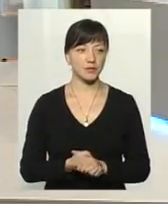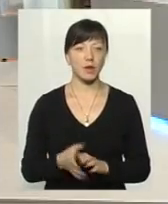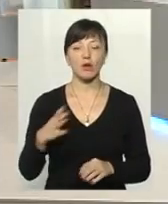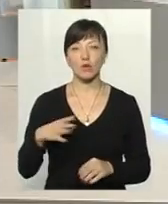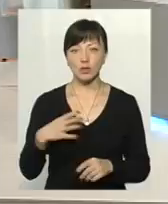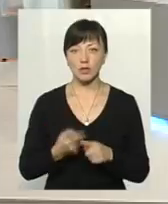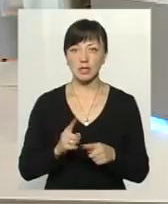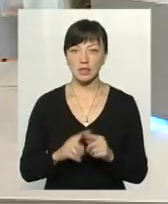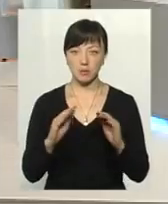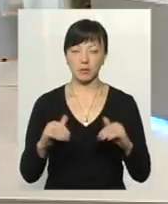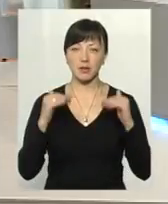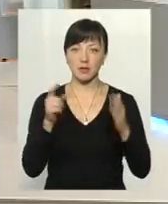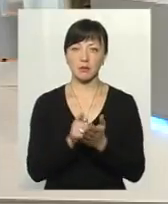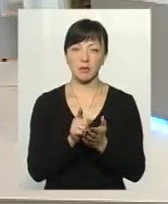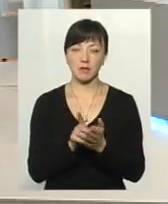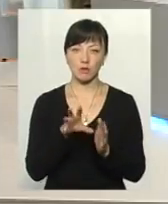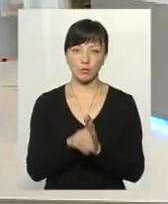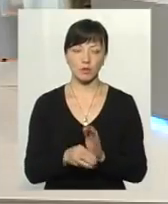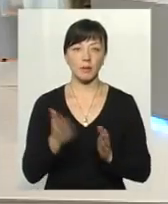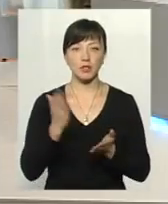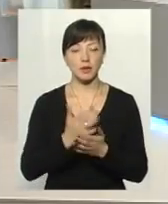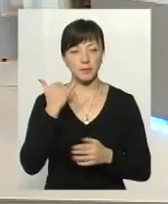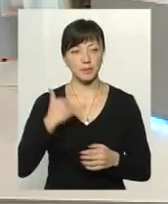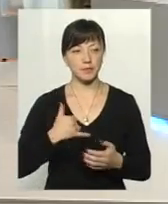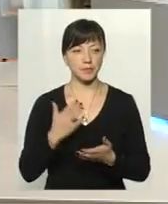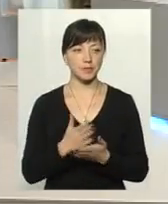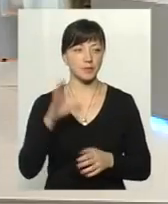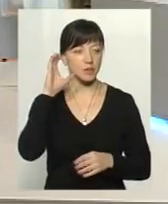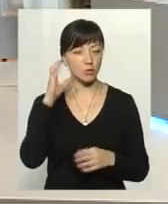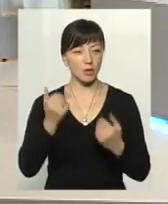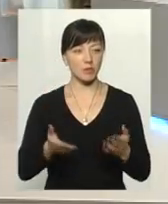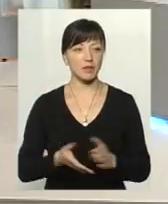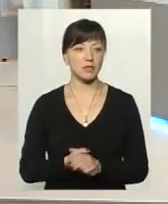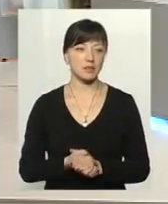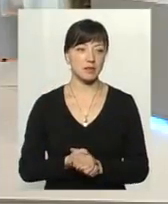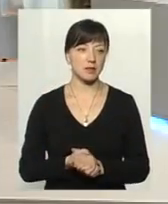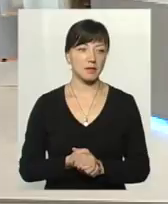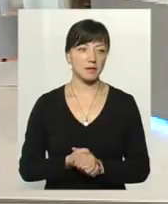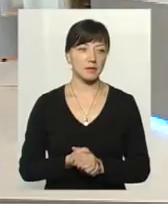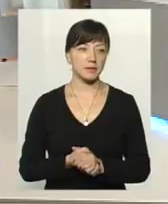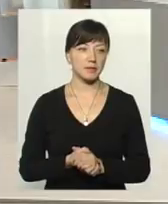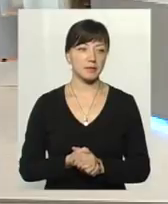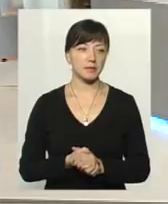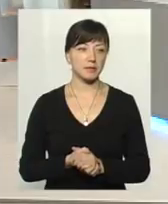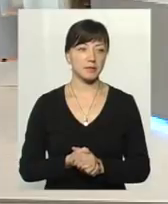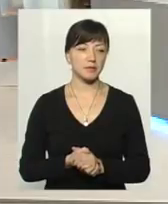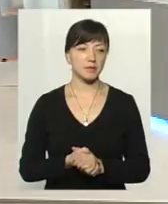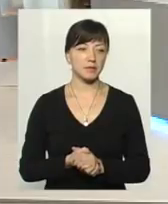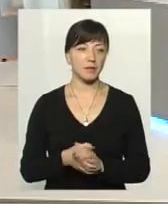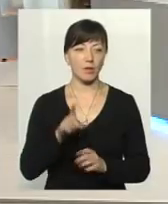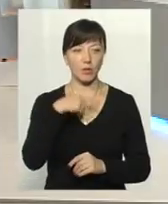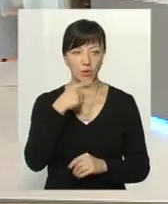очікуємо на це підвищення пенсії, в тому числі. Маємо ще один дзвіночок. Слухаємо вас, говоріть, будь ласка. Алло.